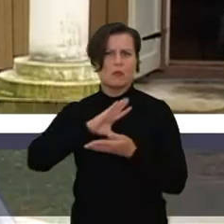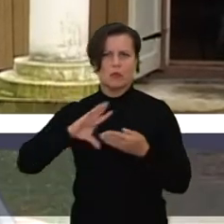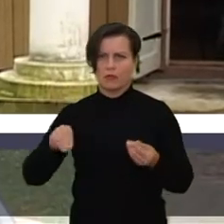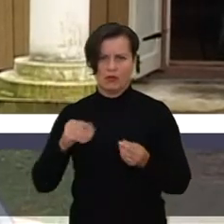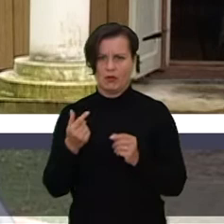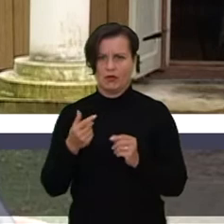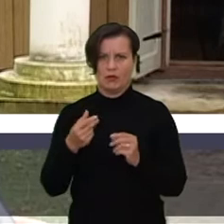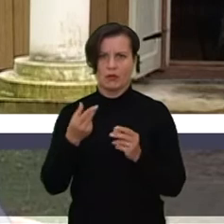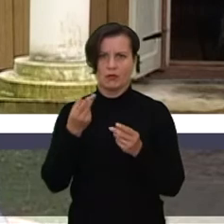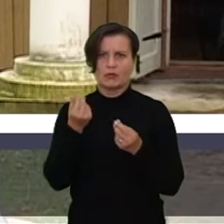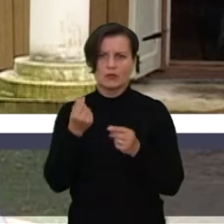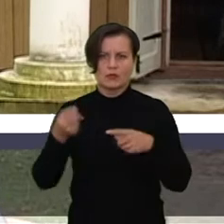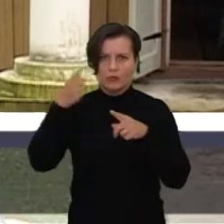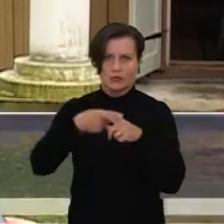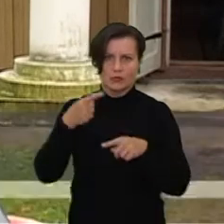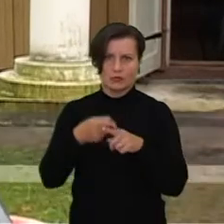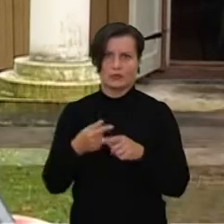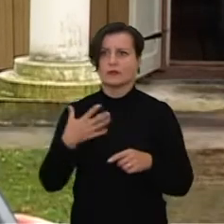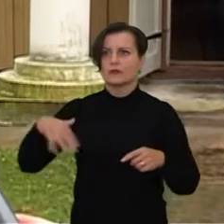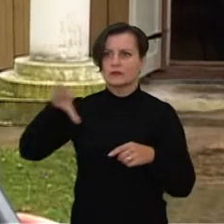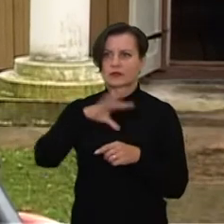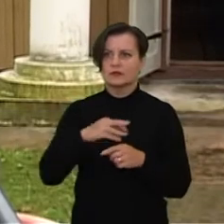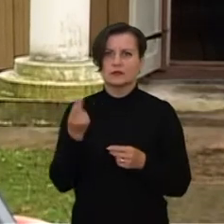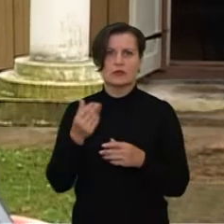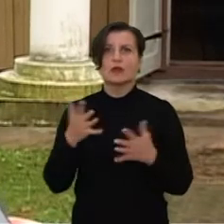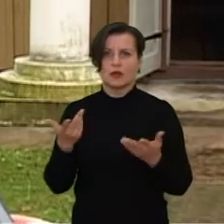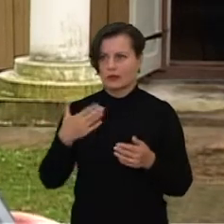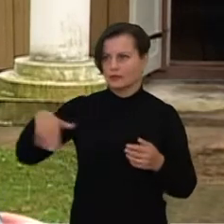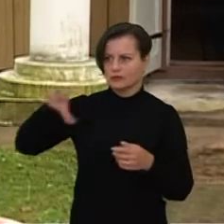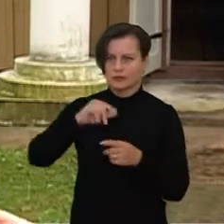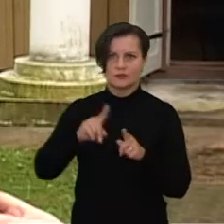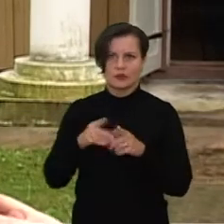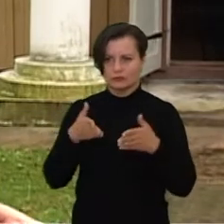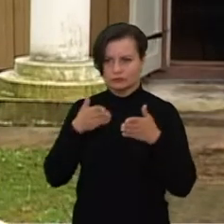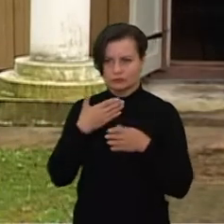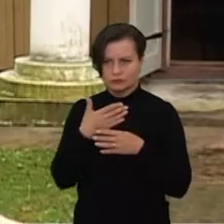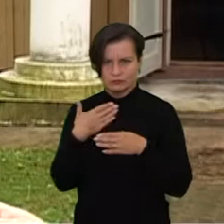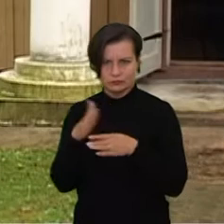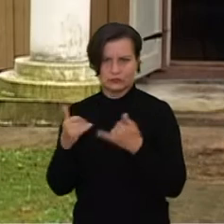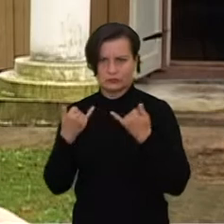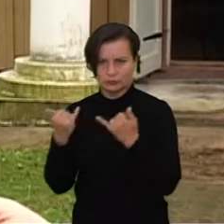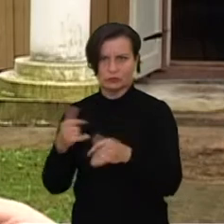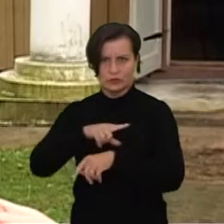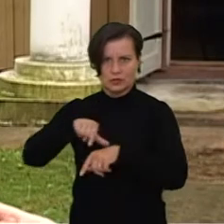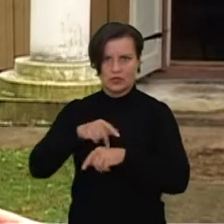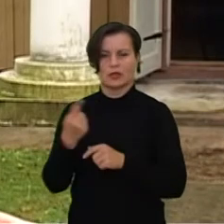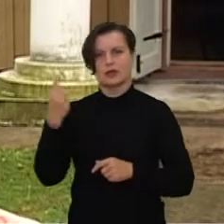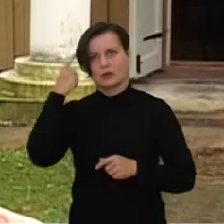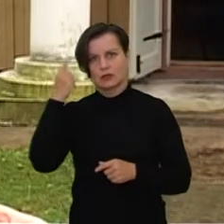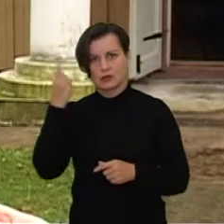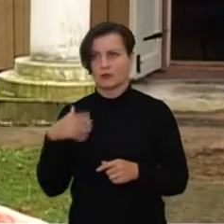skirtinių lėšų, vienintelės mūsų lėštas buvo visus skirtas laikas, idėjos ir daugiau nieko.